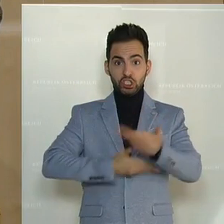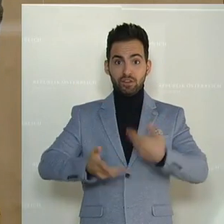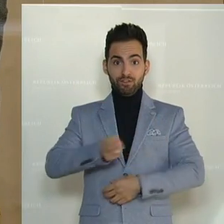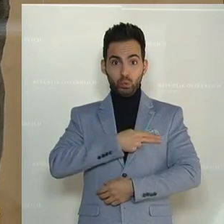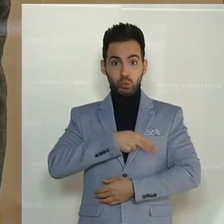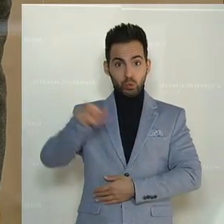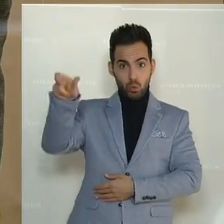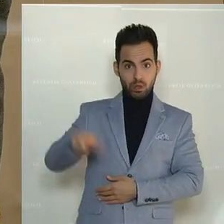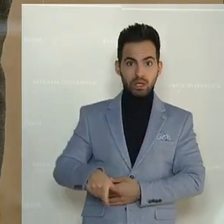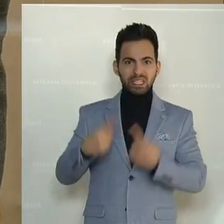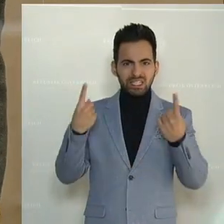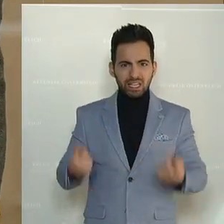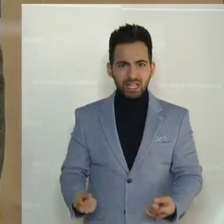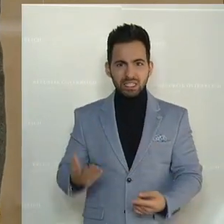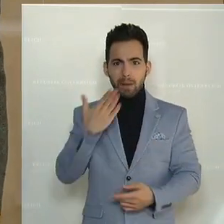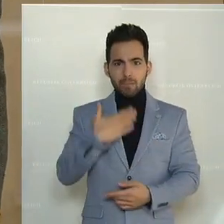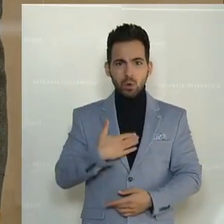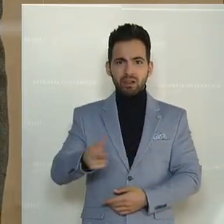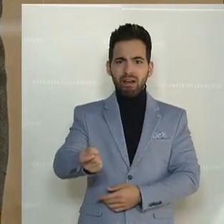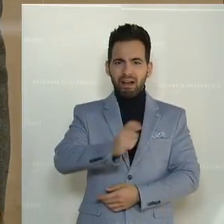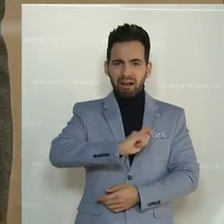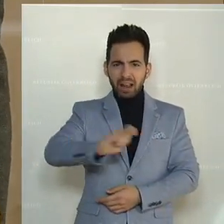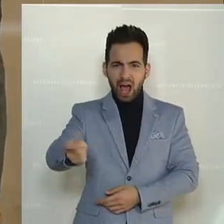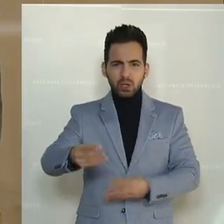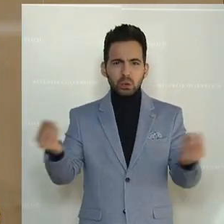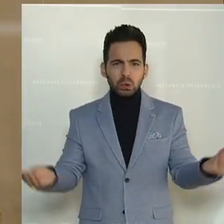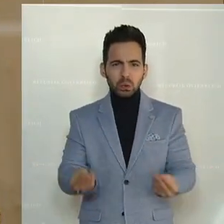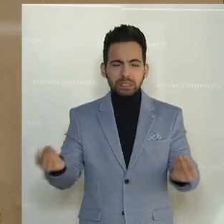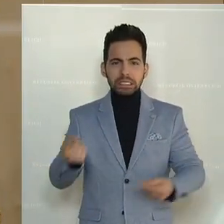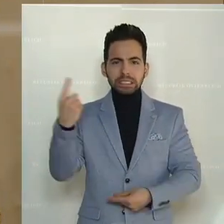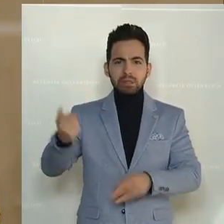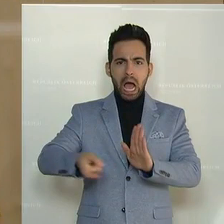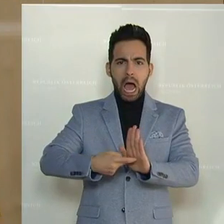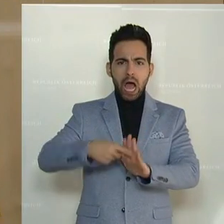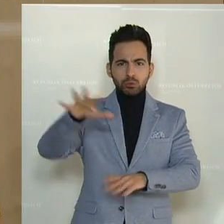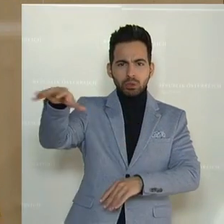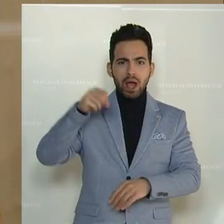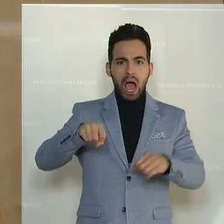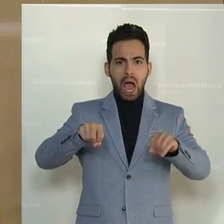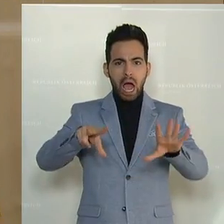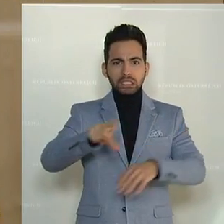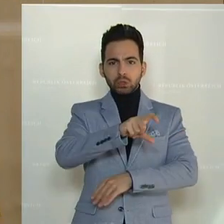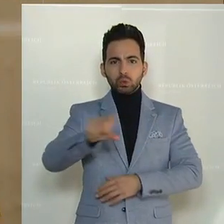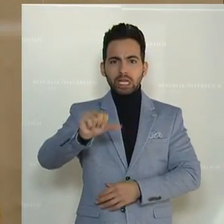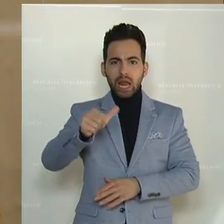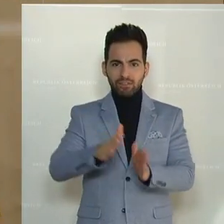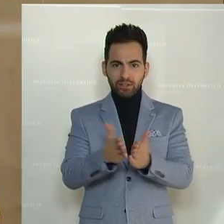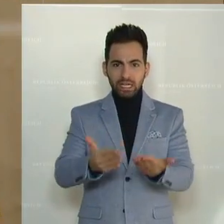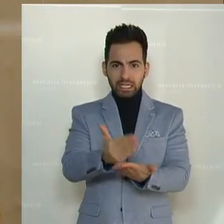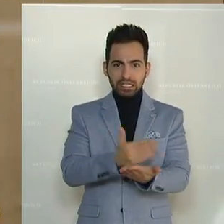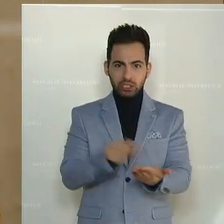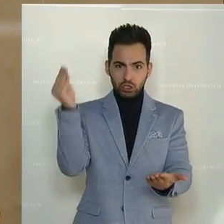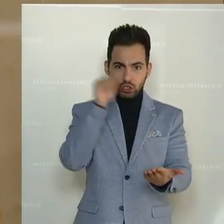Dem wollen Sie jetzt aus der Bude klagen, weil er was in Anspruch nimmt, was seit dem Jahr 1811 im Gesetz steht.